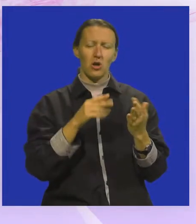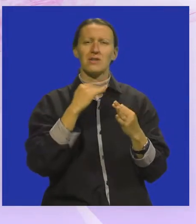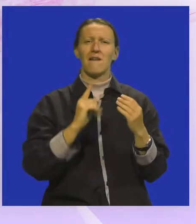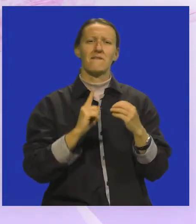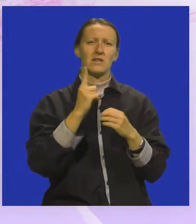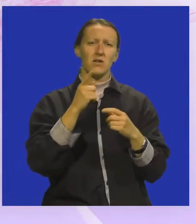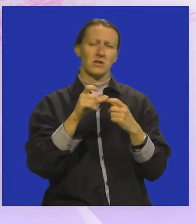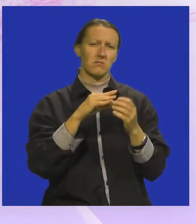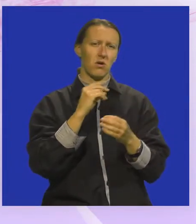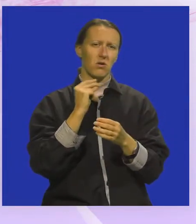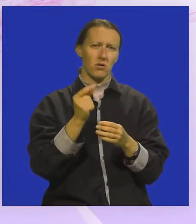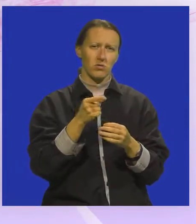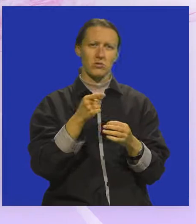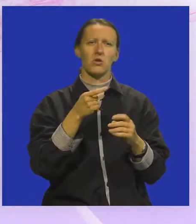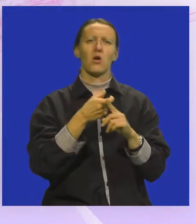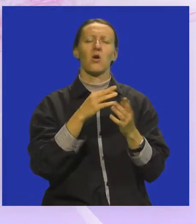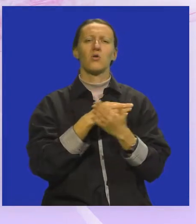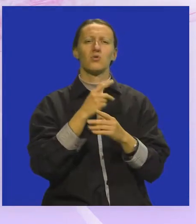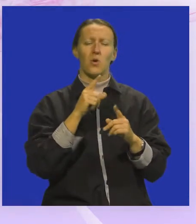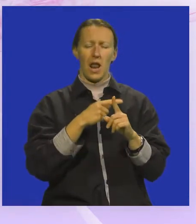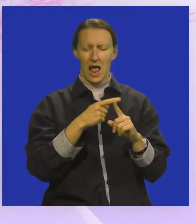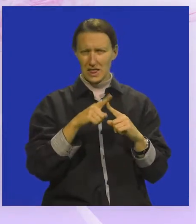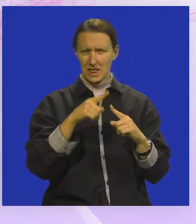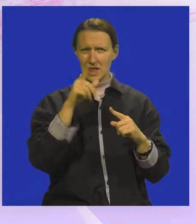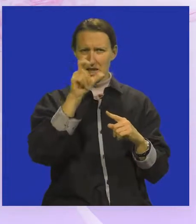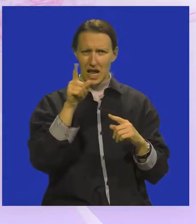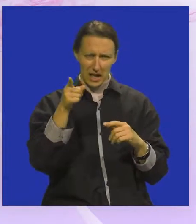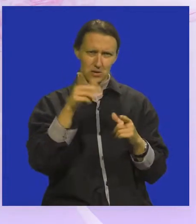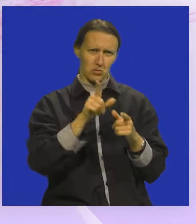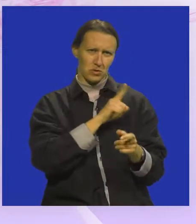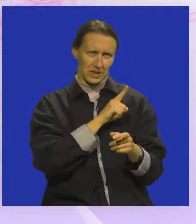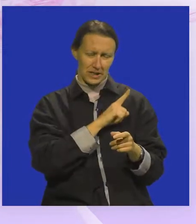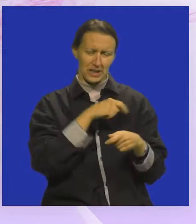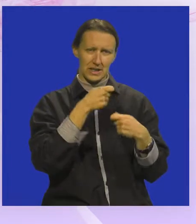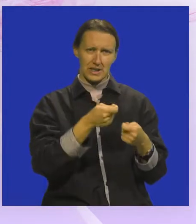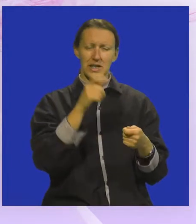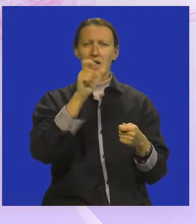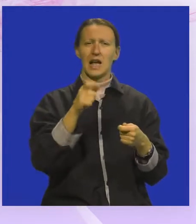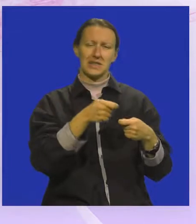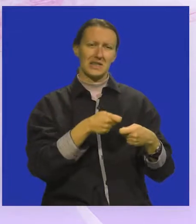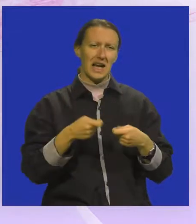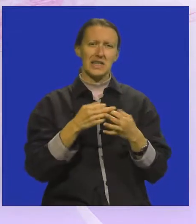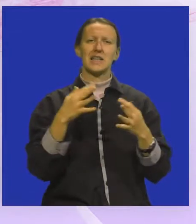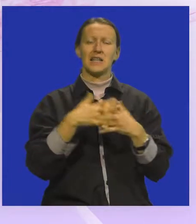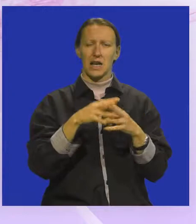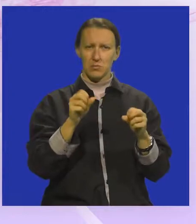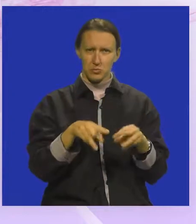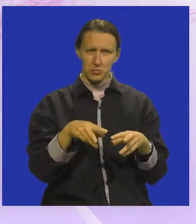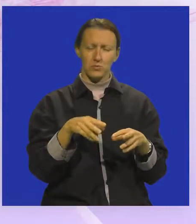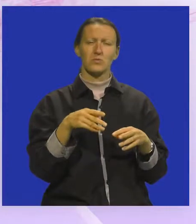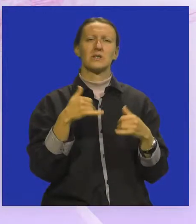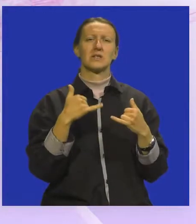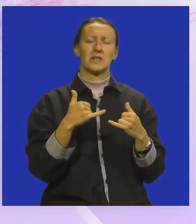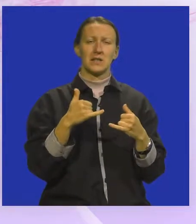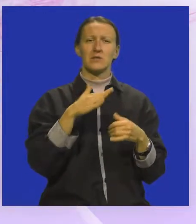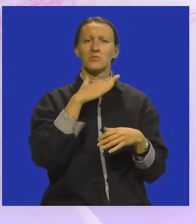pokroviteljstvom konzulata Republike Italije u Rijeci, Talijanske unije, ali i grada Pule, dala